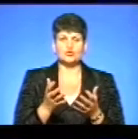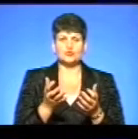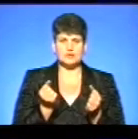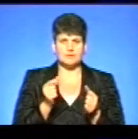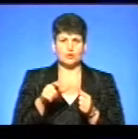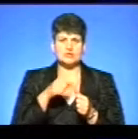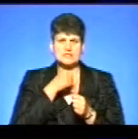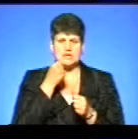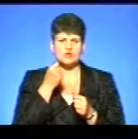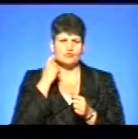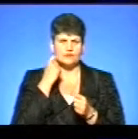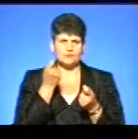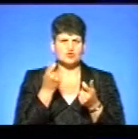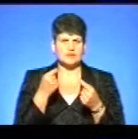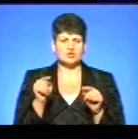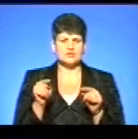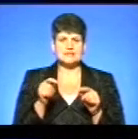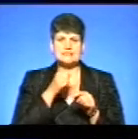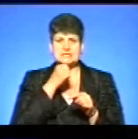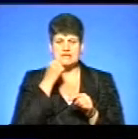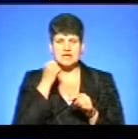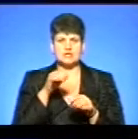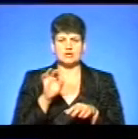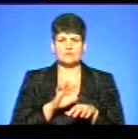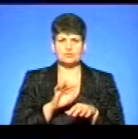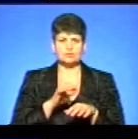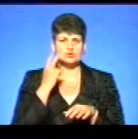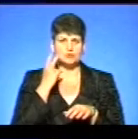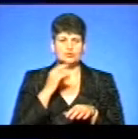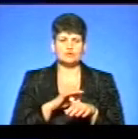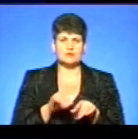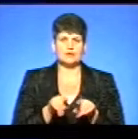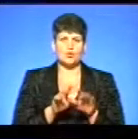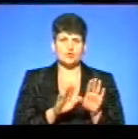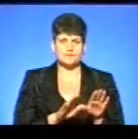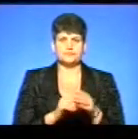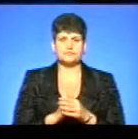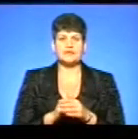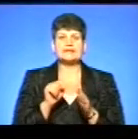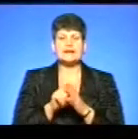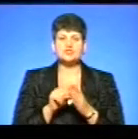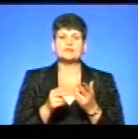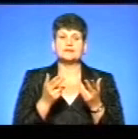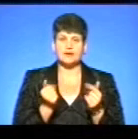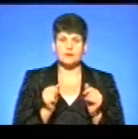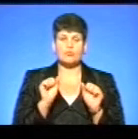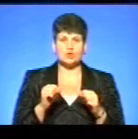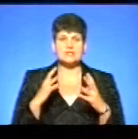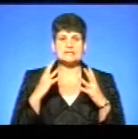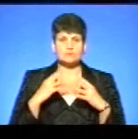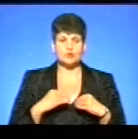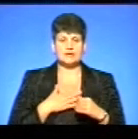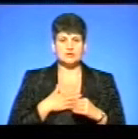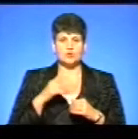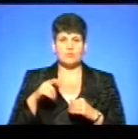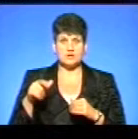старшого віку, там якась інша трошка цифра. Старшого віку і хронічними захворюваннями також. Ну, значить так, можемо заспокоїти наших гробанян